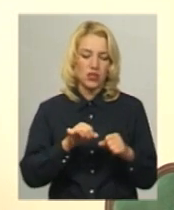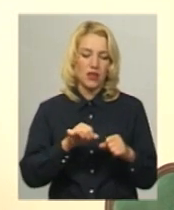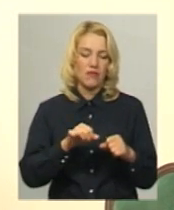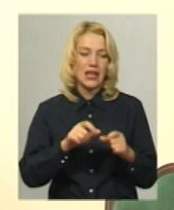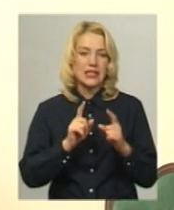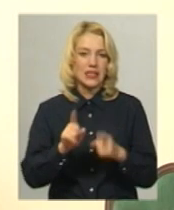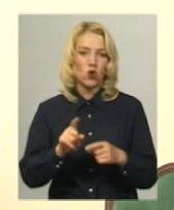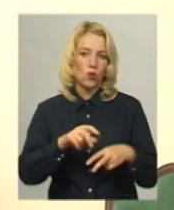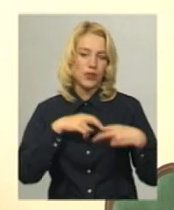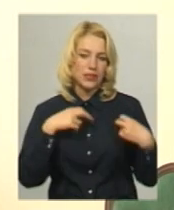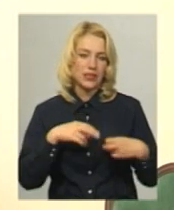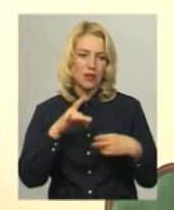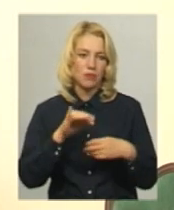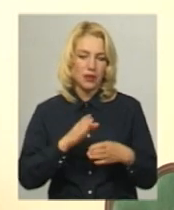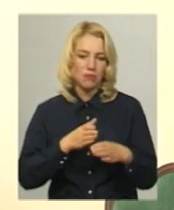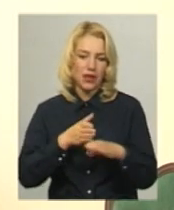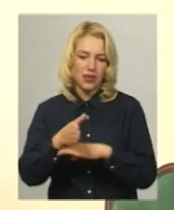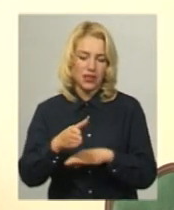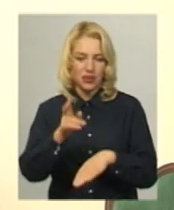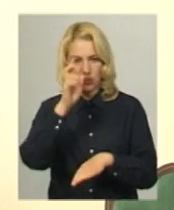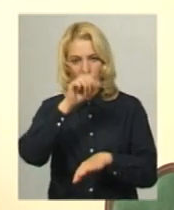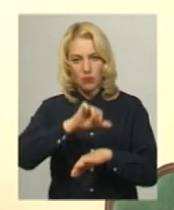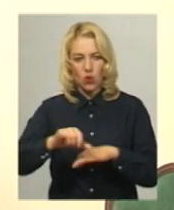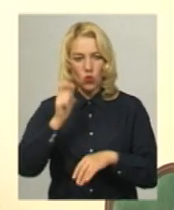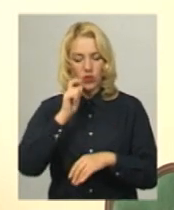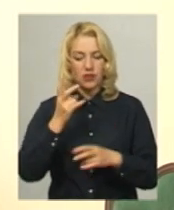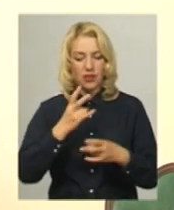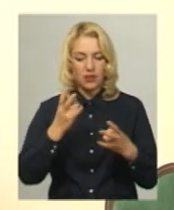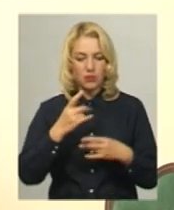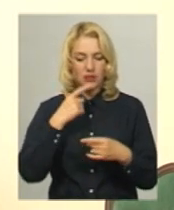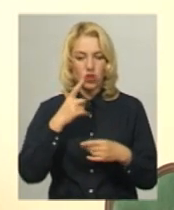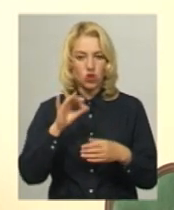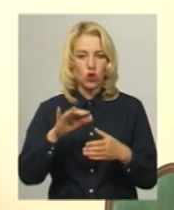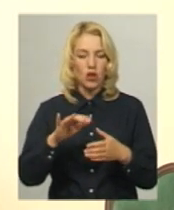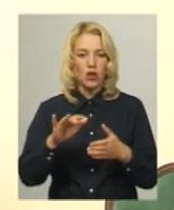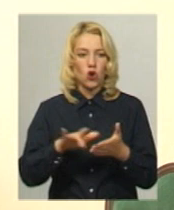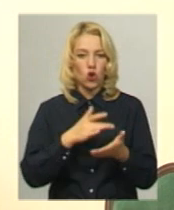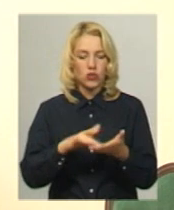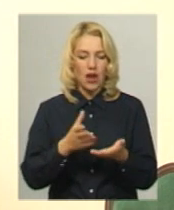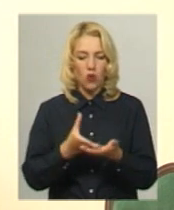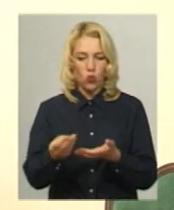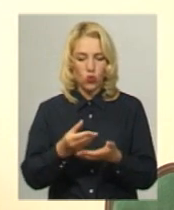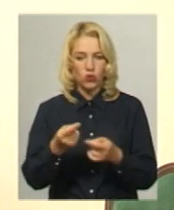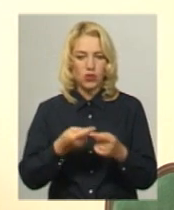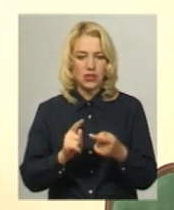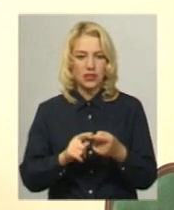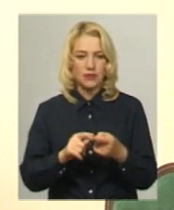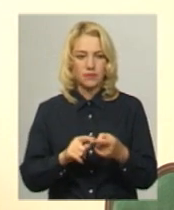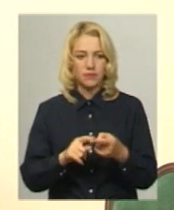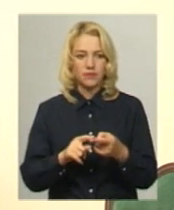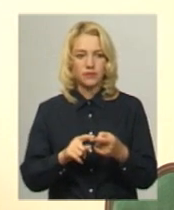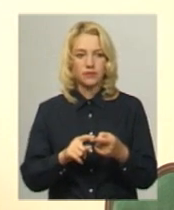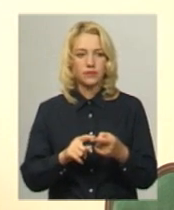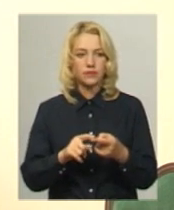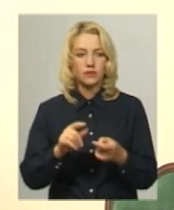державного кордону України. Так от, хочу дещо відмітити, що розрахунок за такі послуги з боку мешканців РФ, як правило,